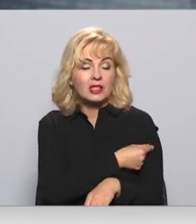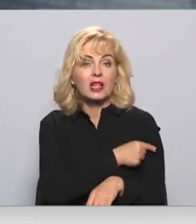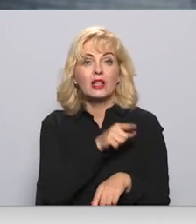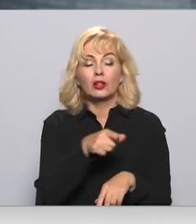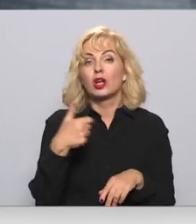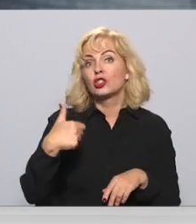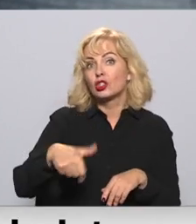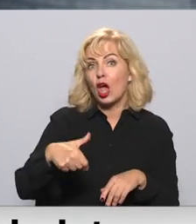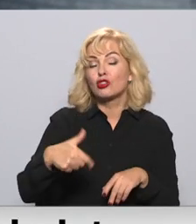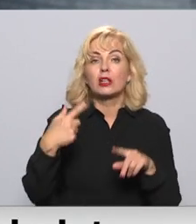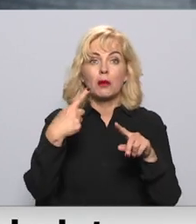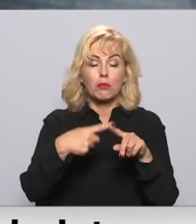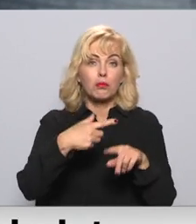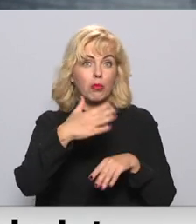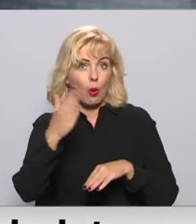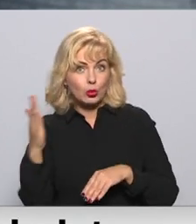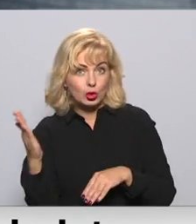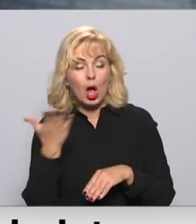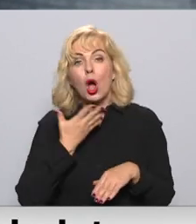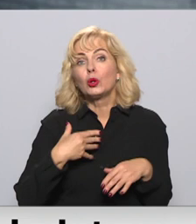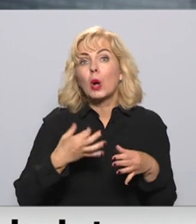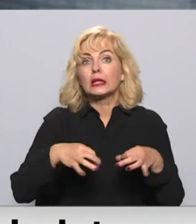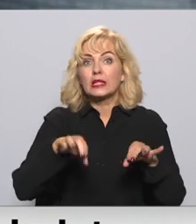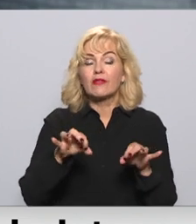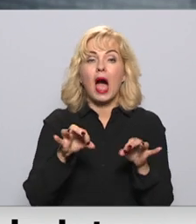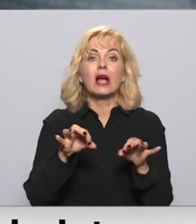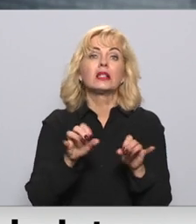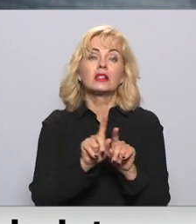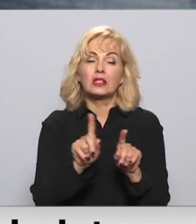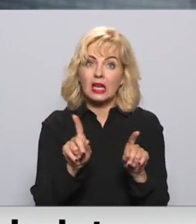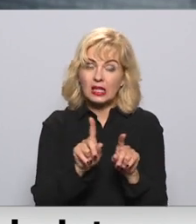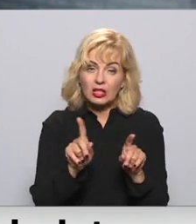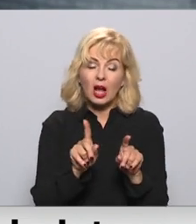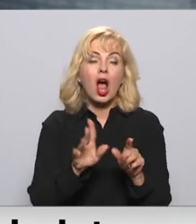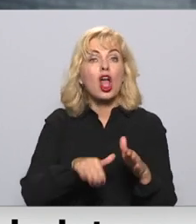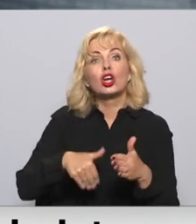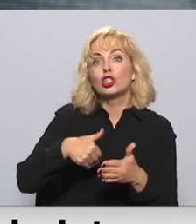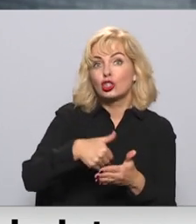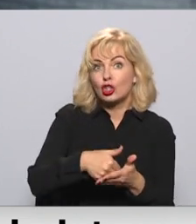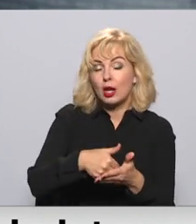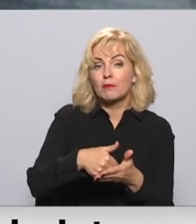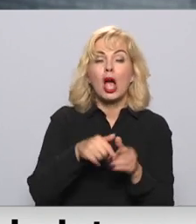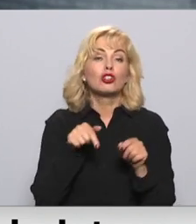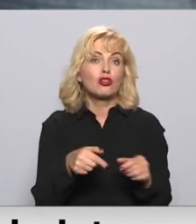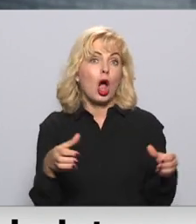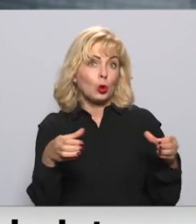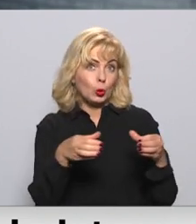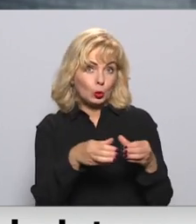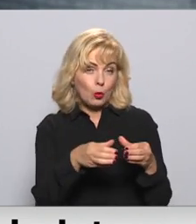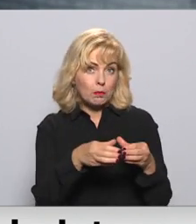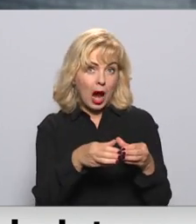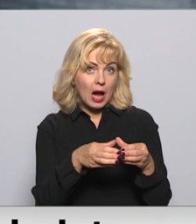60 plus. Ļoti svarīgs pasākums tādā ziņā, ka līdz šim šai grupai, kura